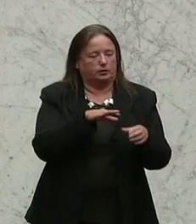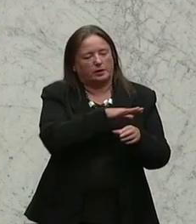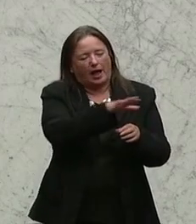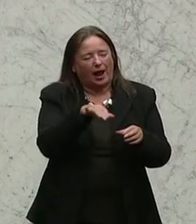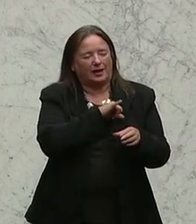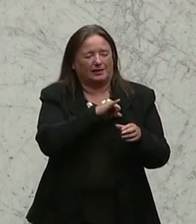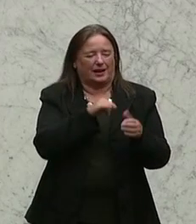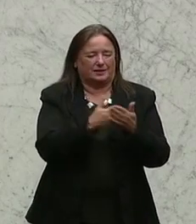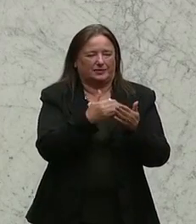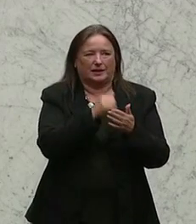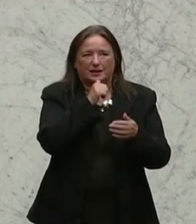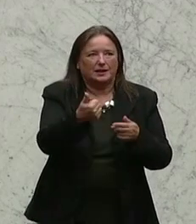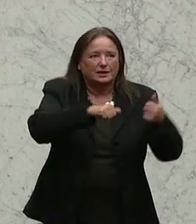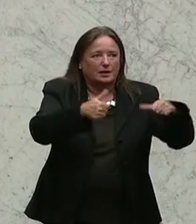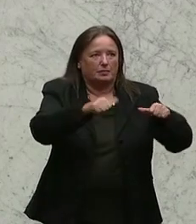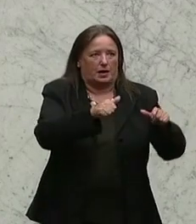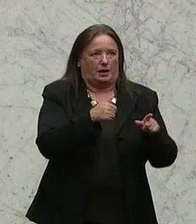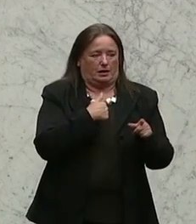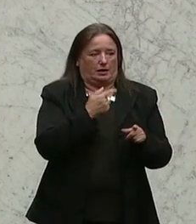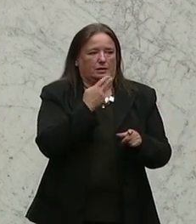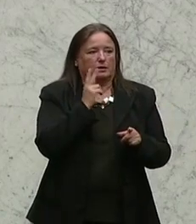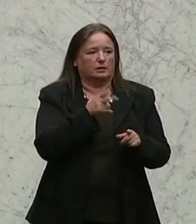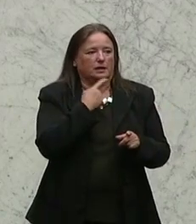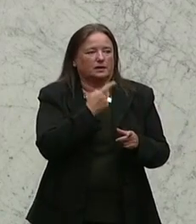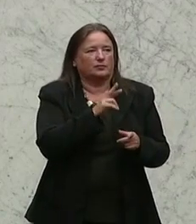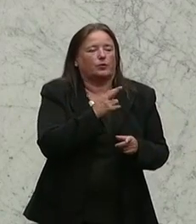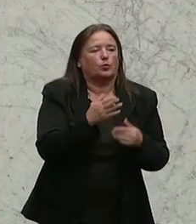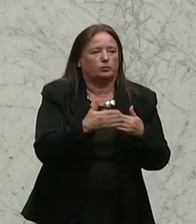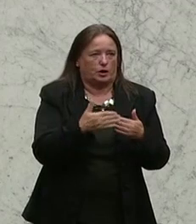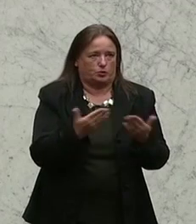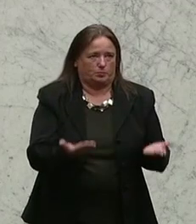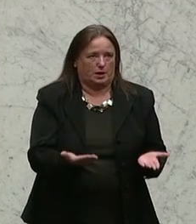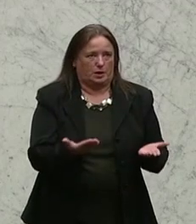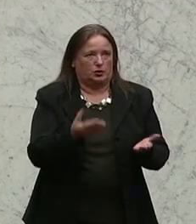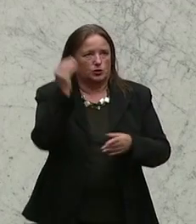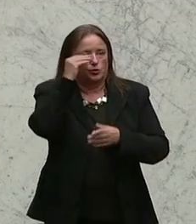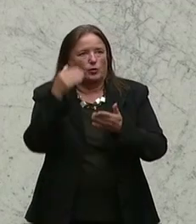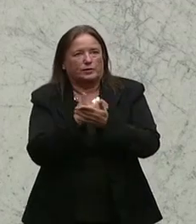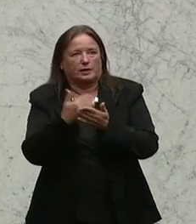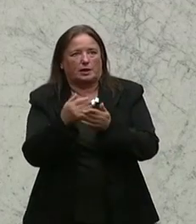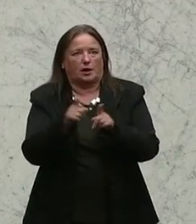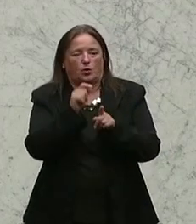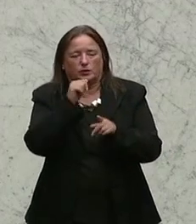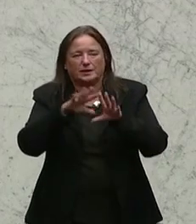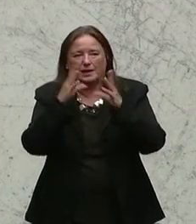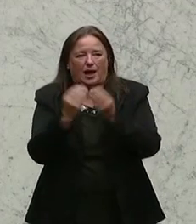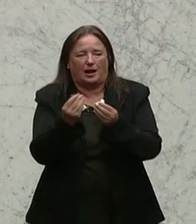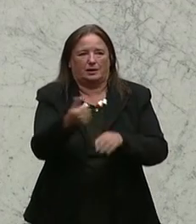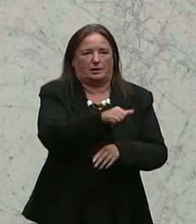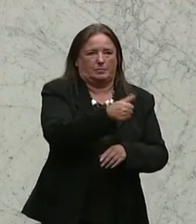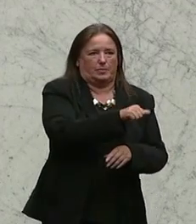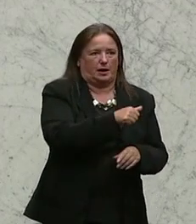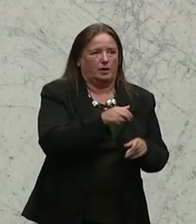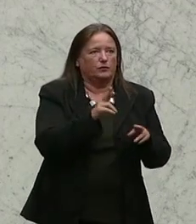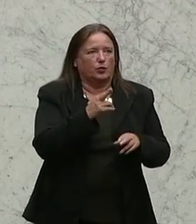Interessensvertreter eingebunden wurden. Ich kann Ihnen, glaube ich, insofern weiterhelfen, warum das beispielsweise bei den Schülervertretern nicht der Fall war. Da wissen wir nämlich, dass diese